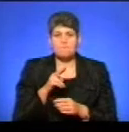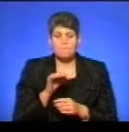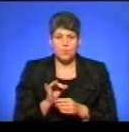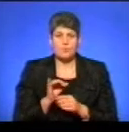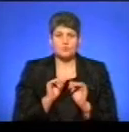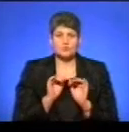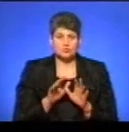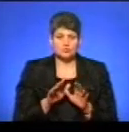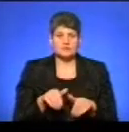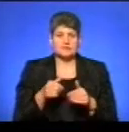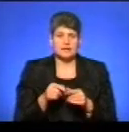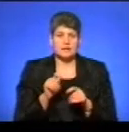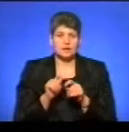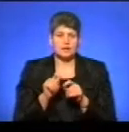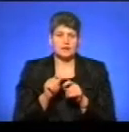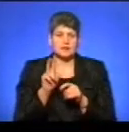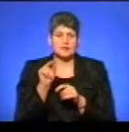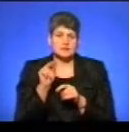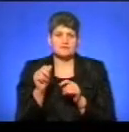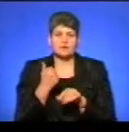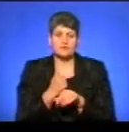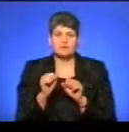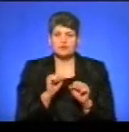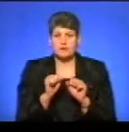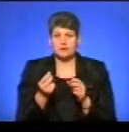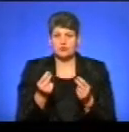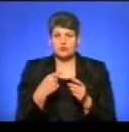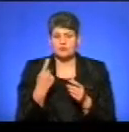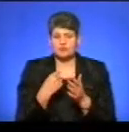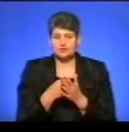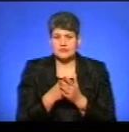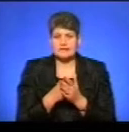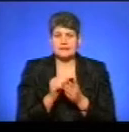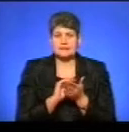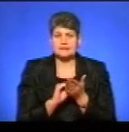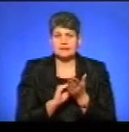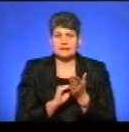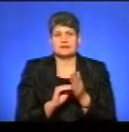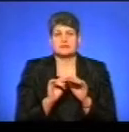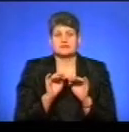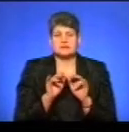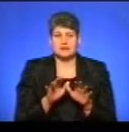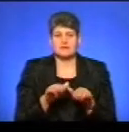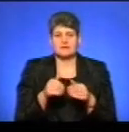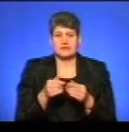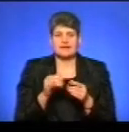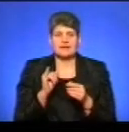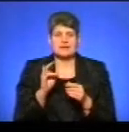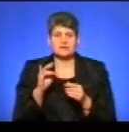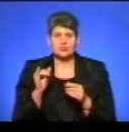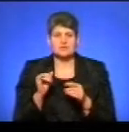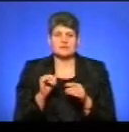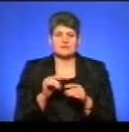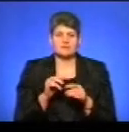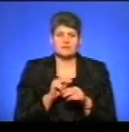довели контрольні сифри головних розпорядників науковщів обласного бюджету, для складання бюджетних запитів, видані певні інструкції, приведені семінари,